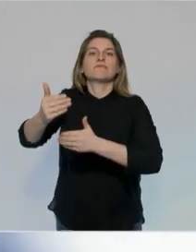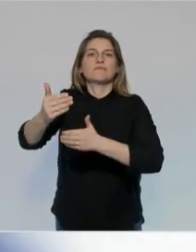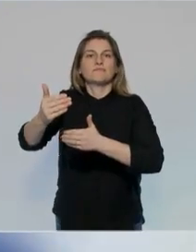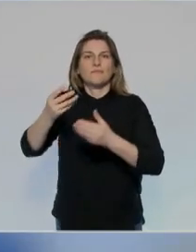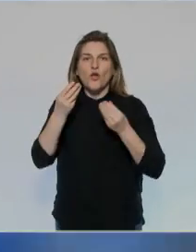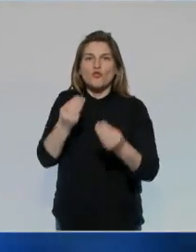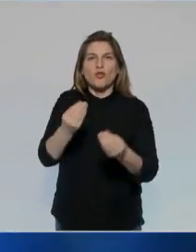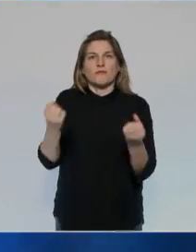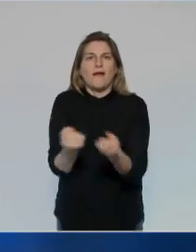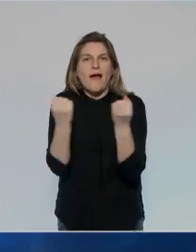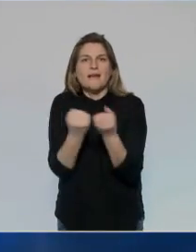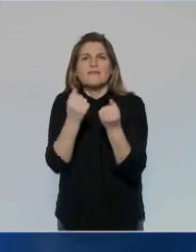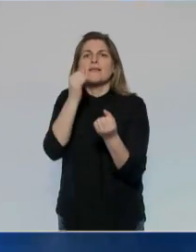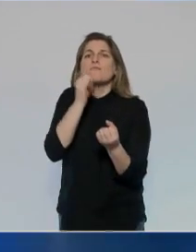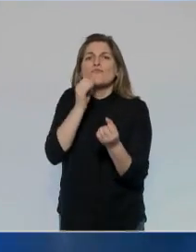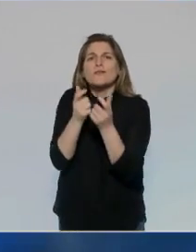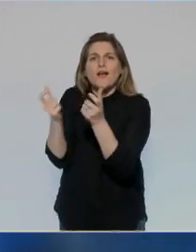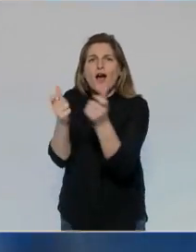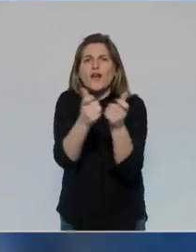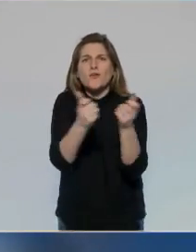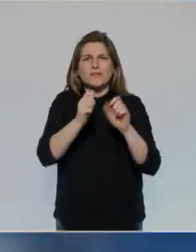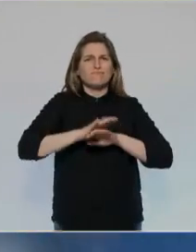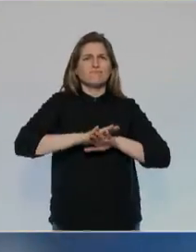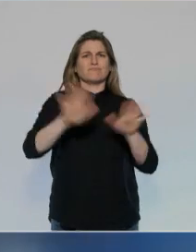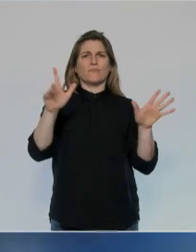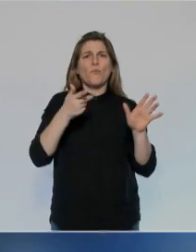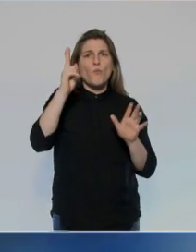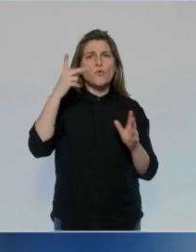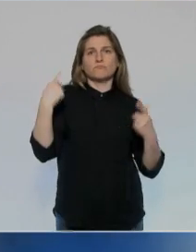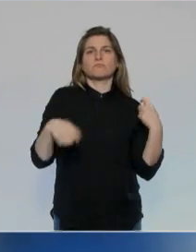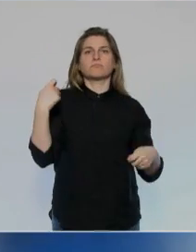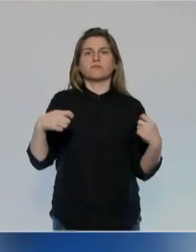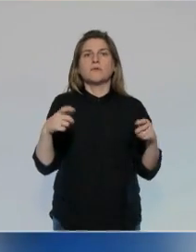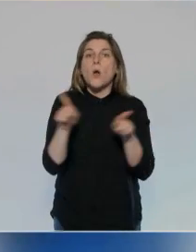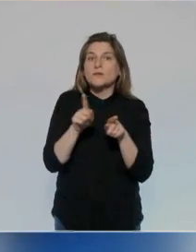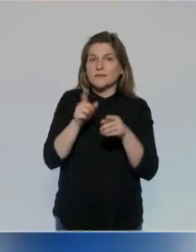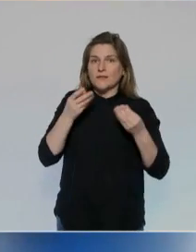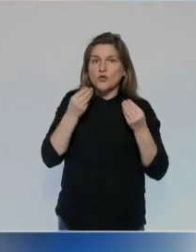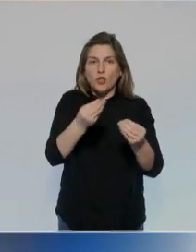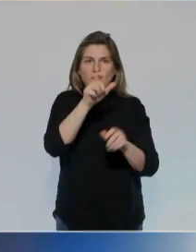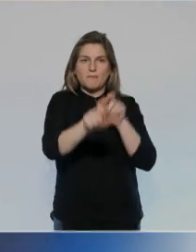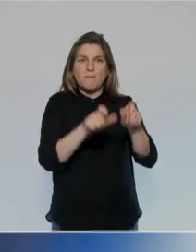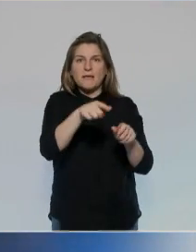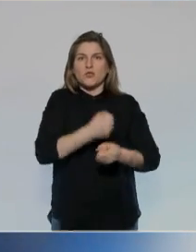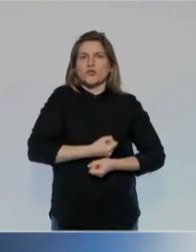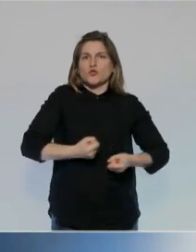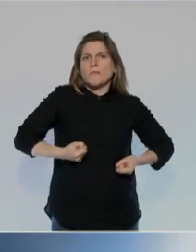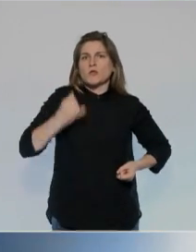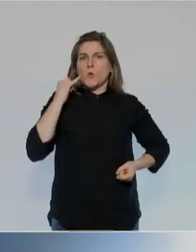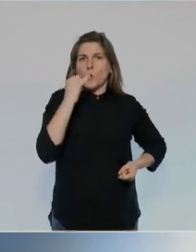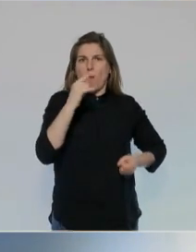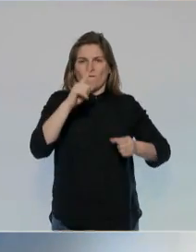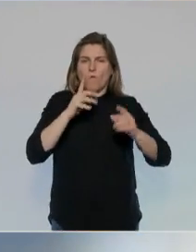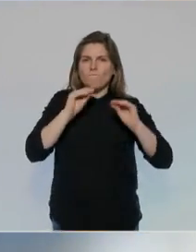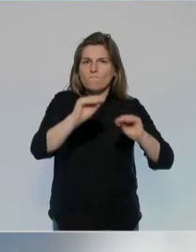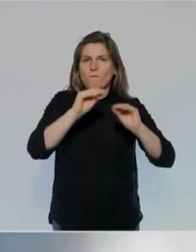Il faut donc libérer l'activité des petites entreprises partout sur le territoire. Il faut aussi former plus et mieux ceux qui